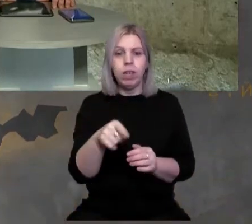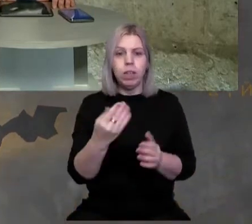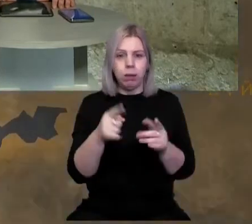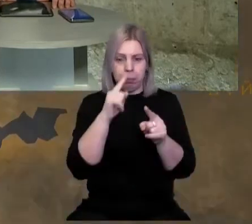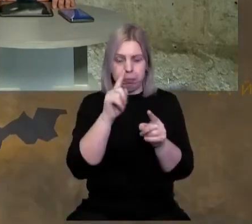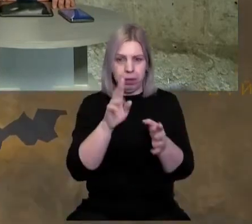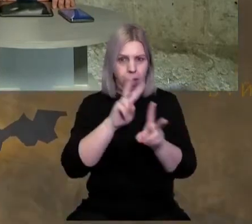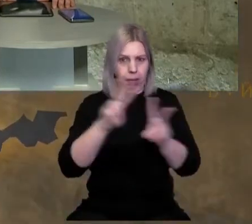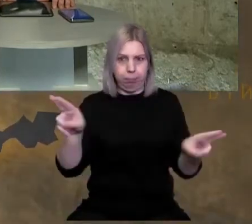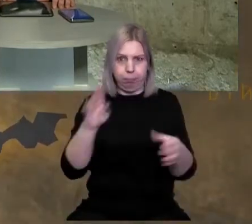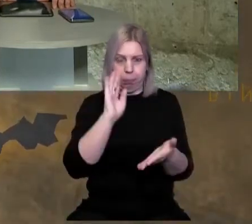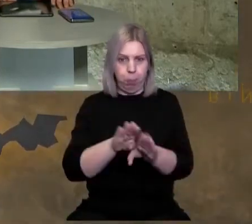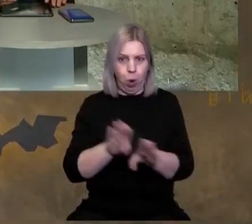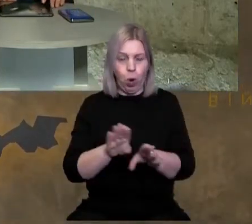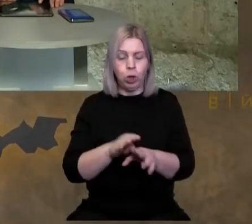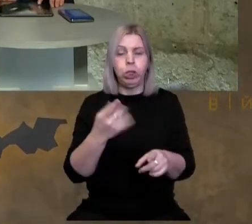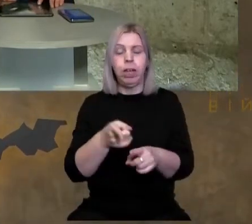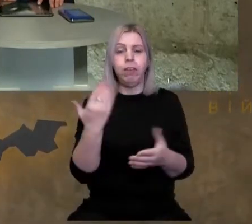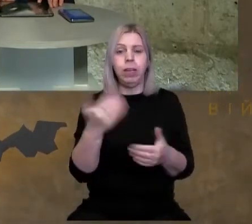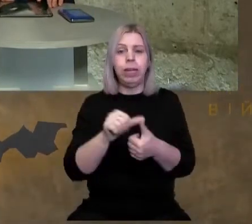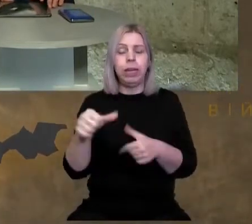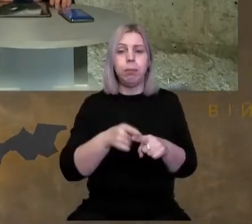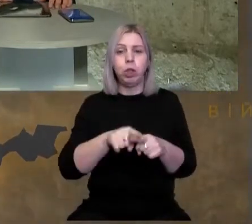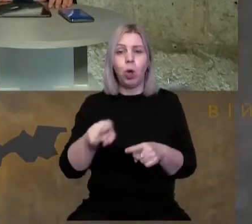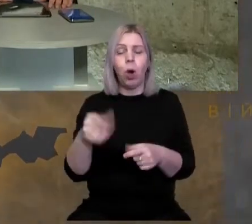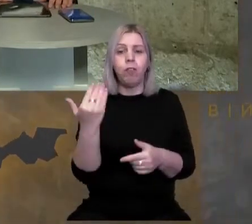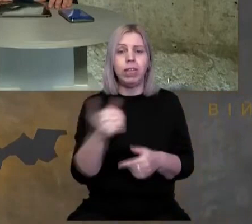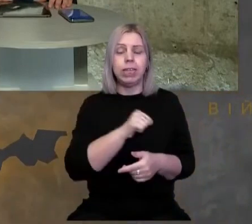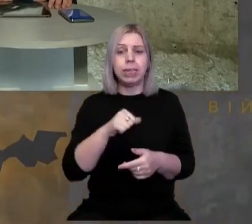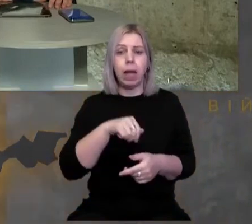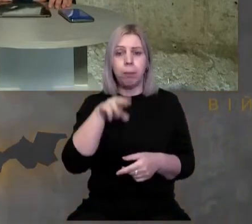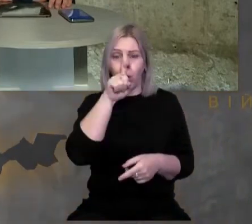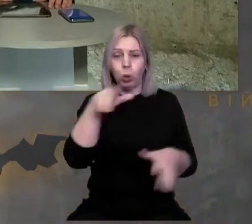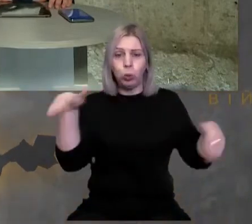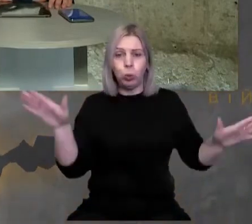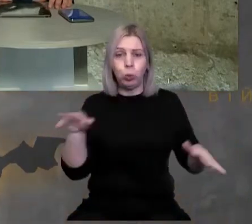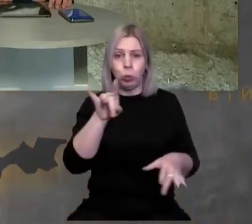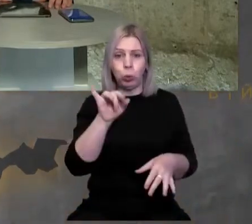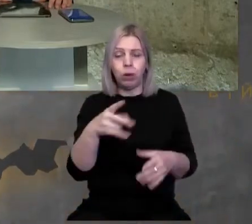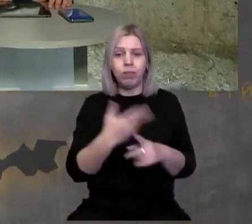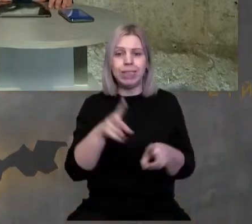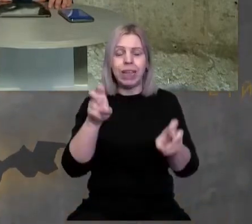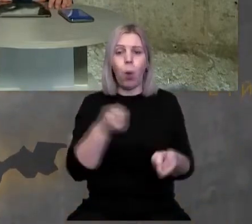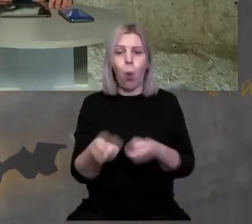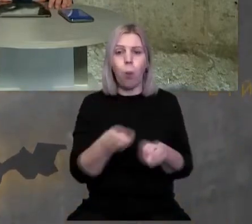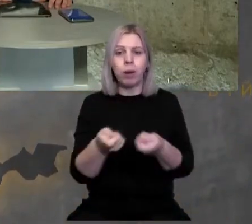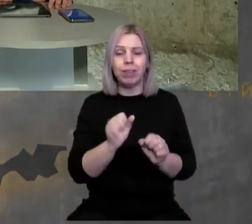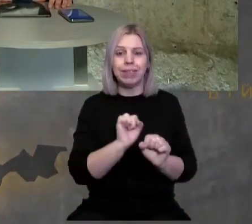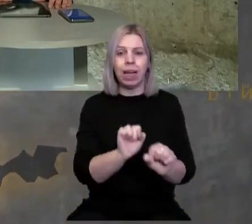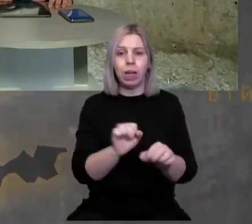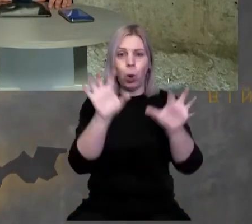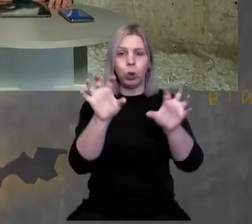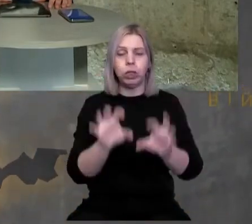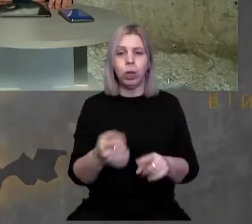доволі схожий. І крім того, сам Туру є знаком управління захисту